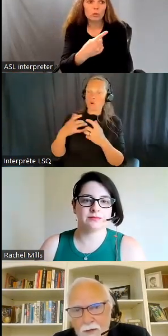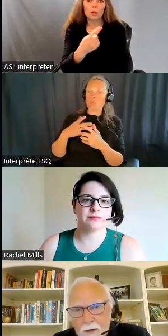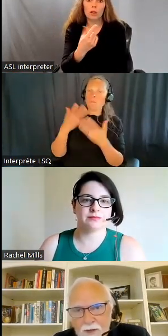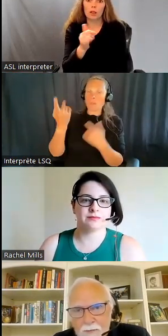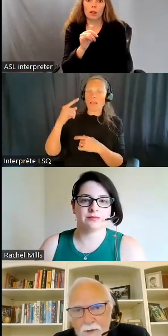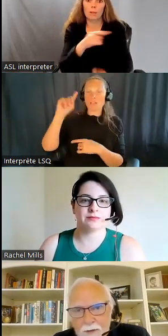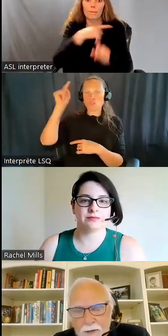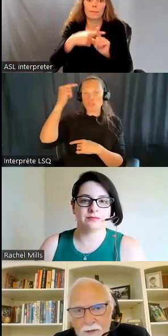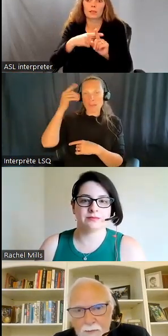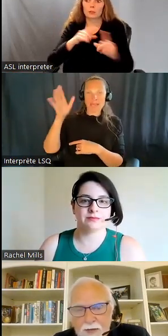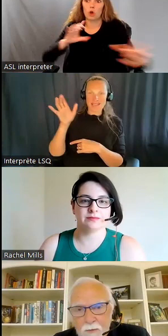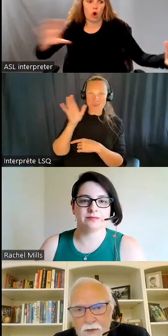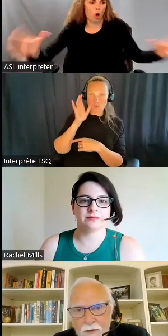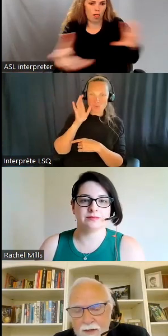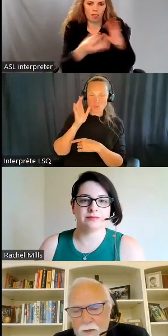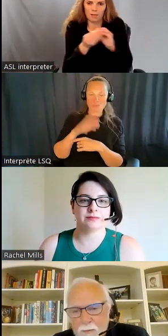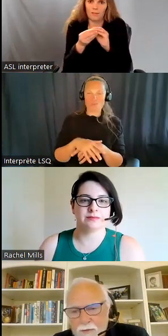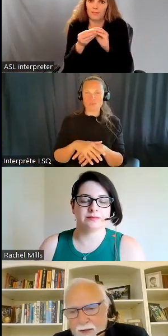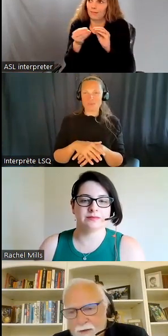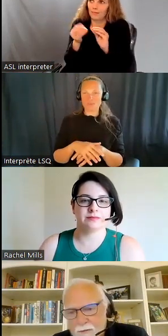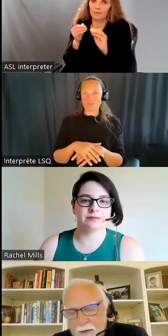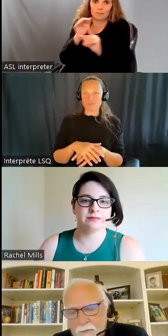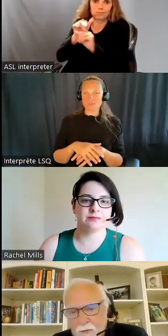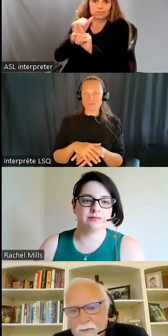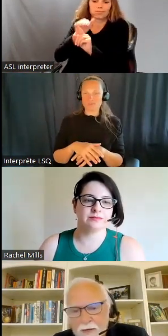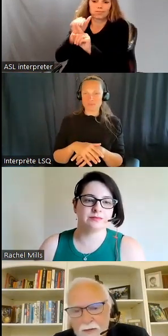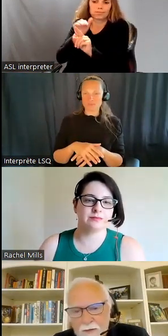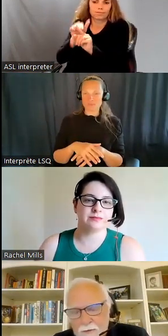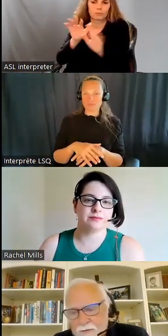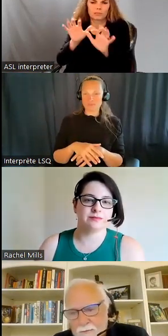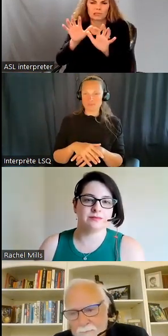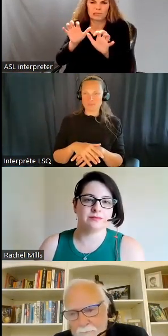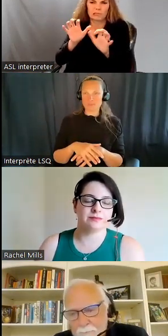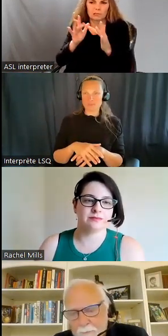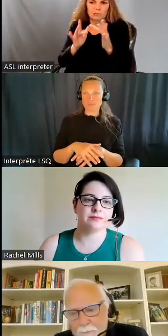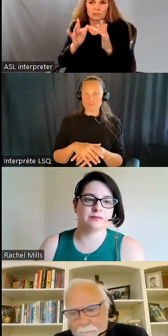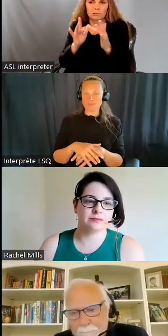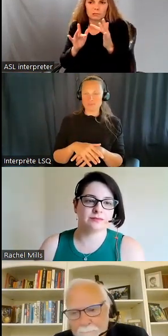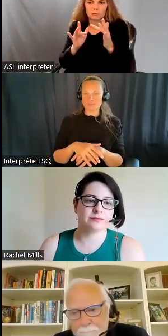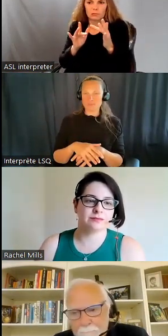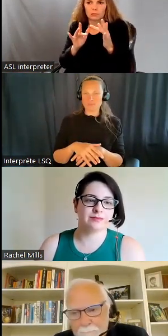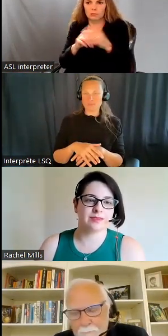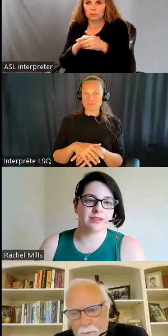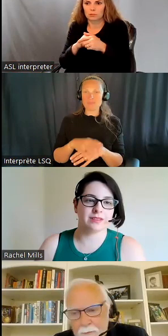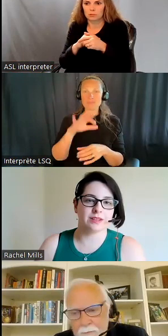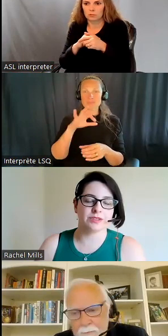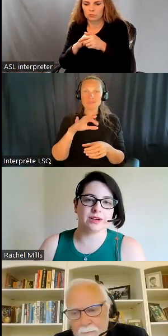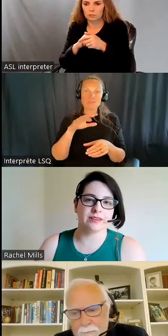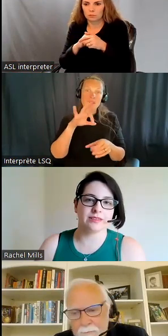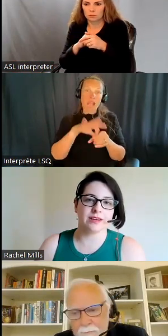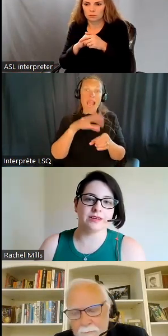c'est les réponses individuelles et collectives, les gens qui discutent avec les représentants élus et qui font la différence.